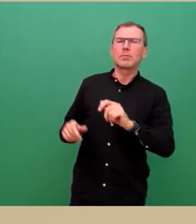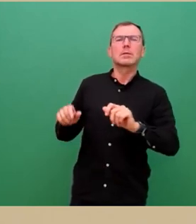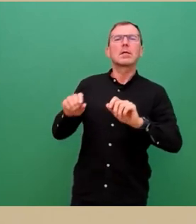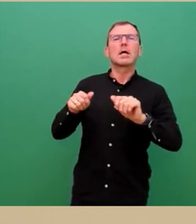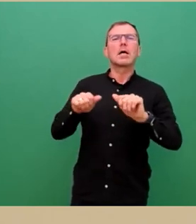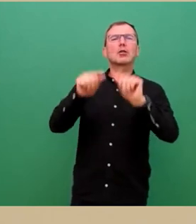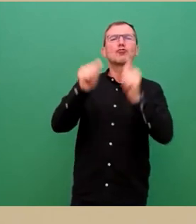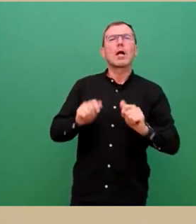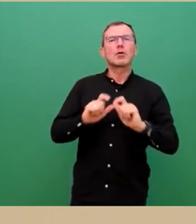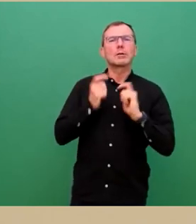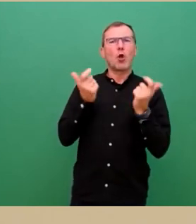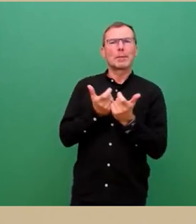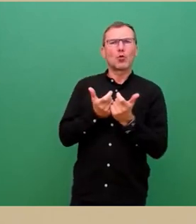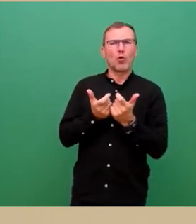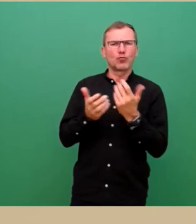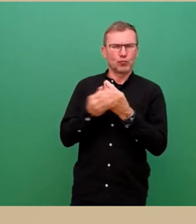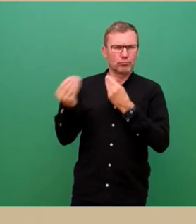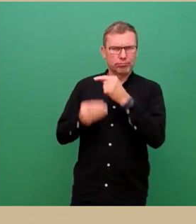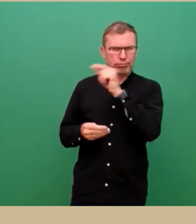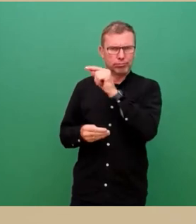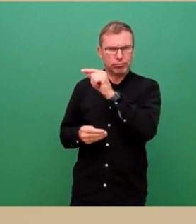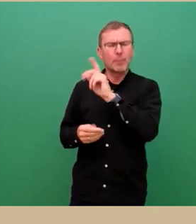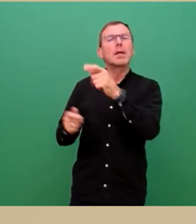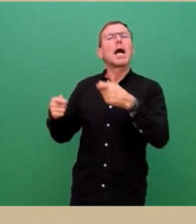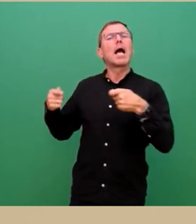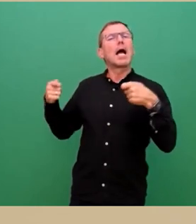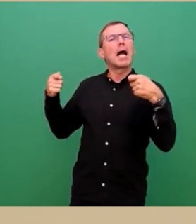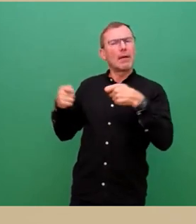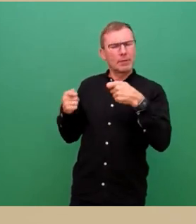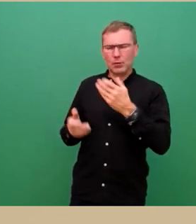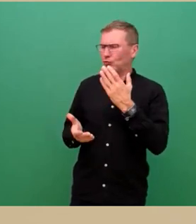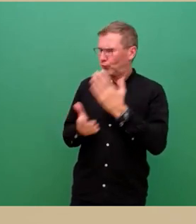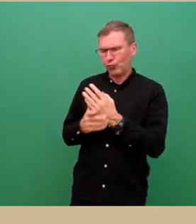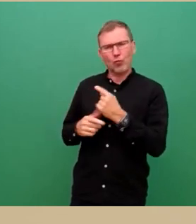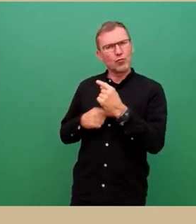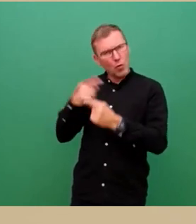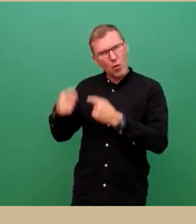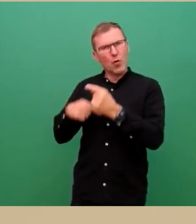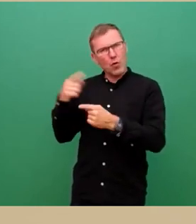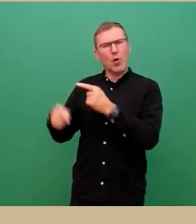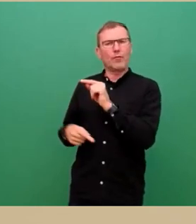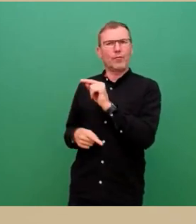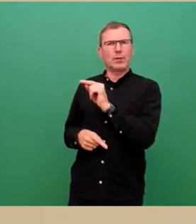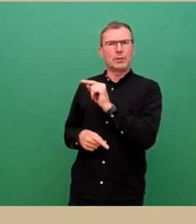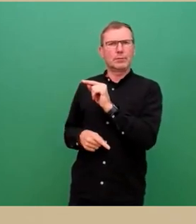Gegenstand war. Dort ist eine Investition schon im Gange. Also, da kann man sagen,